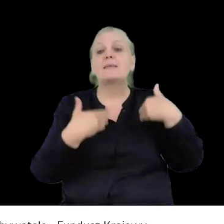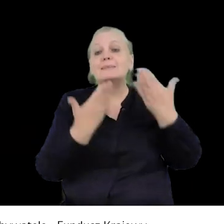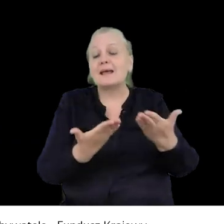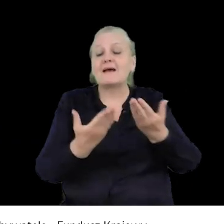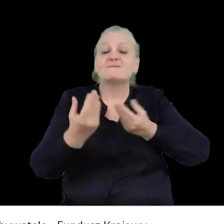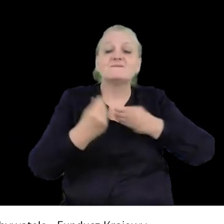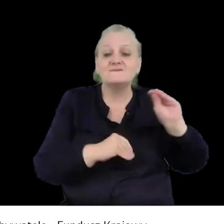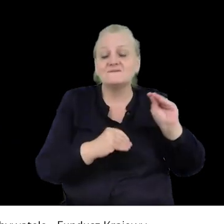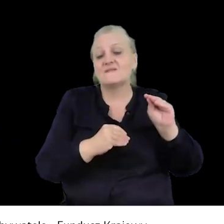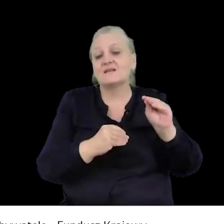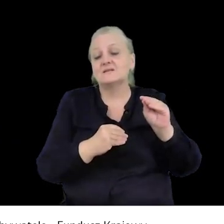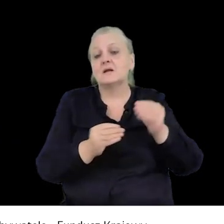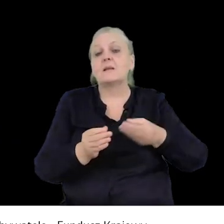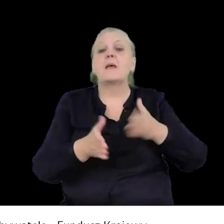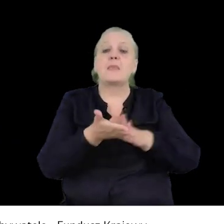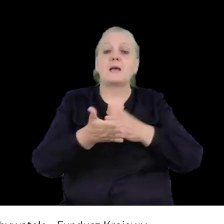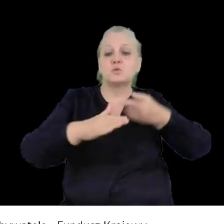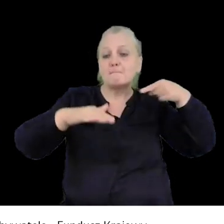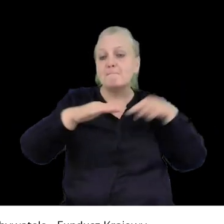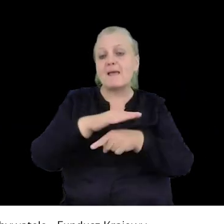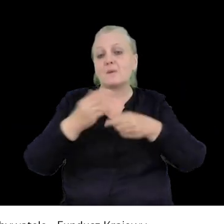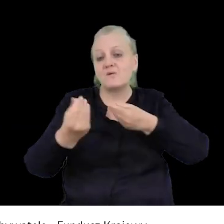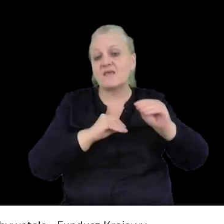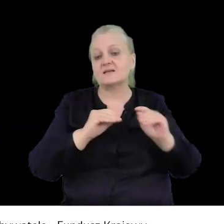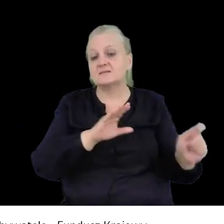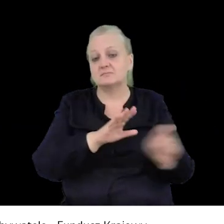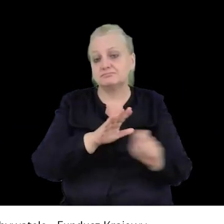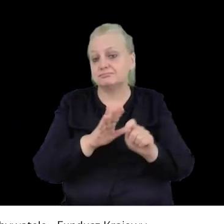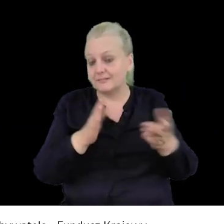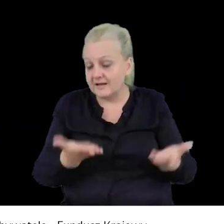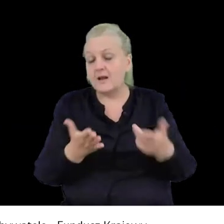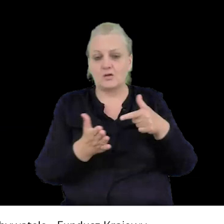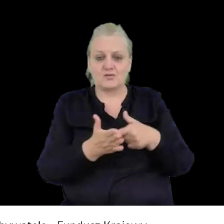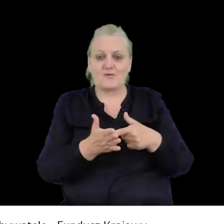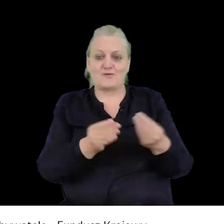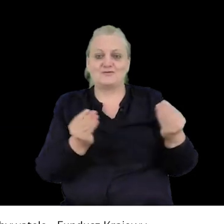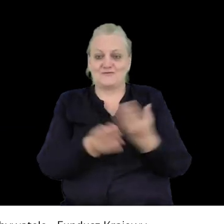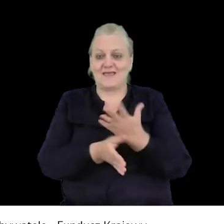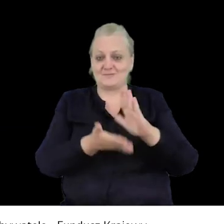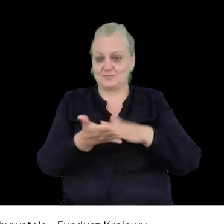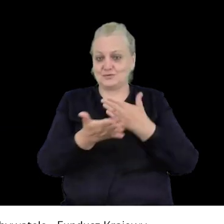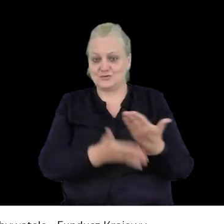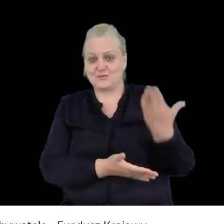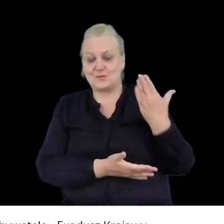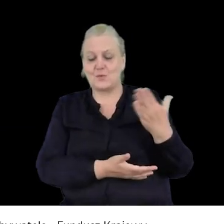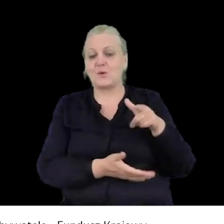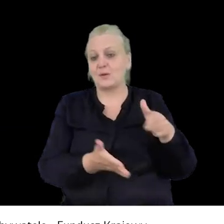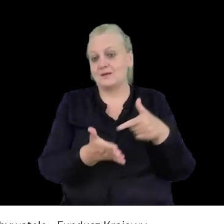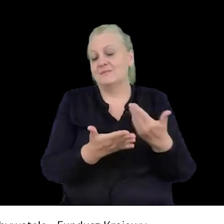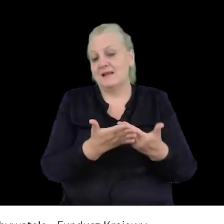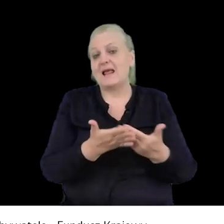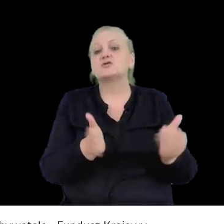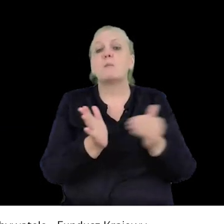ojku, pociągów metrza. Więc to jest taki najświeższy przykład chyba tego, do czego właściwie jest potrzebny tryb